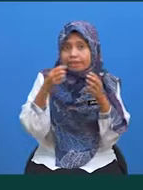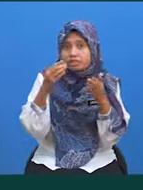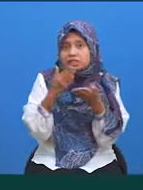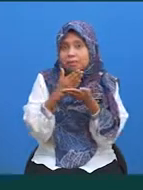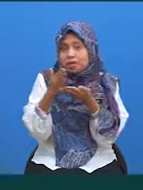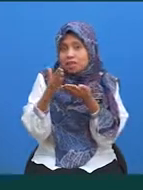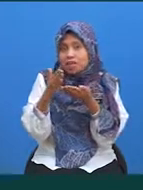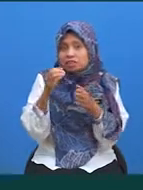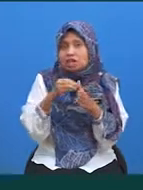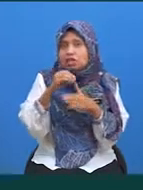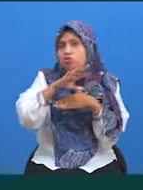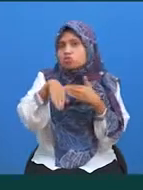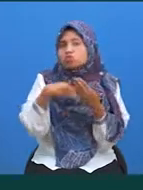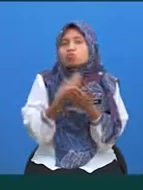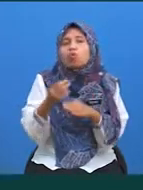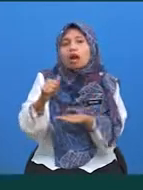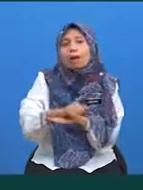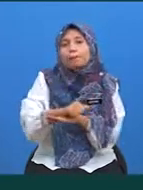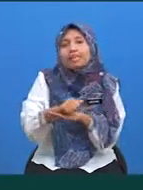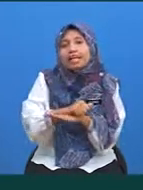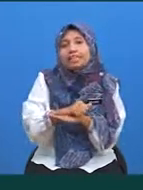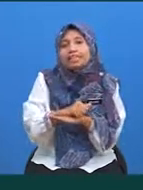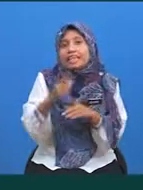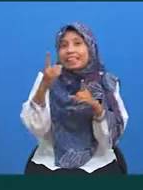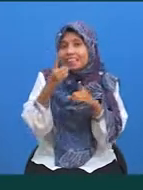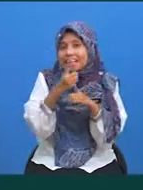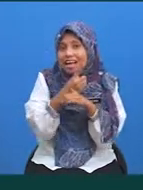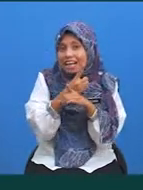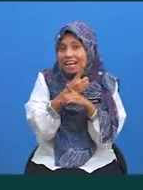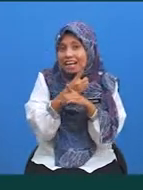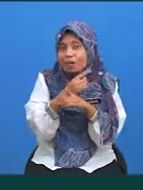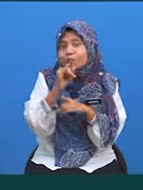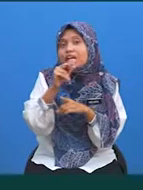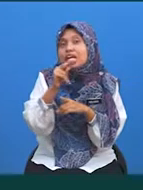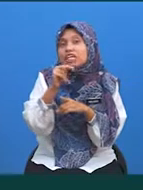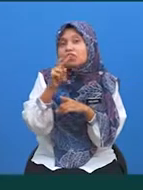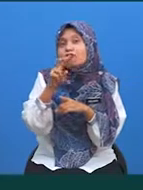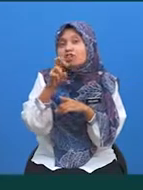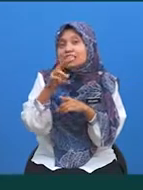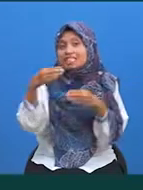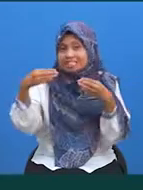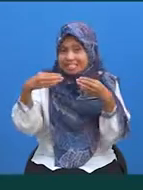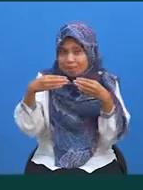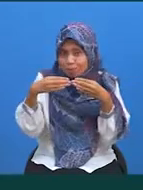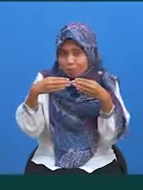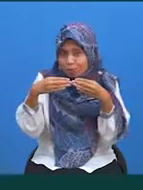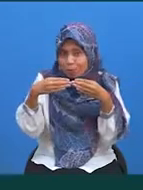keseluruhan aplikasi darab, inverse, sambung, pecah Murid-murid,